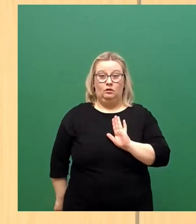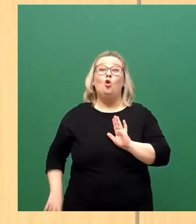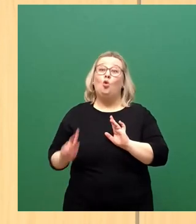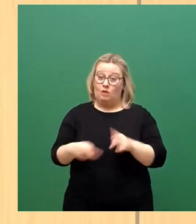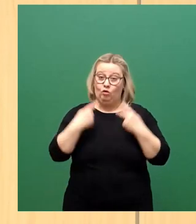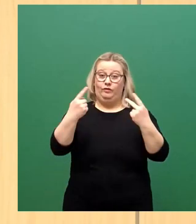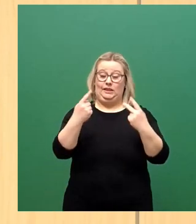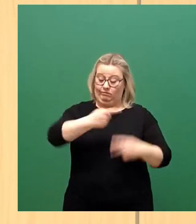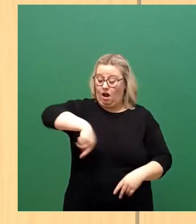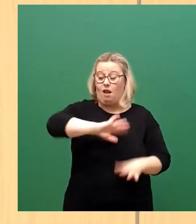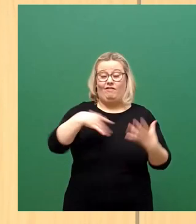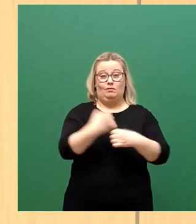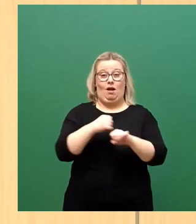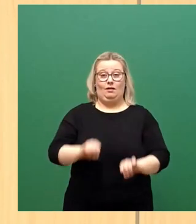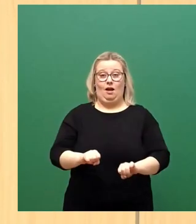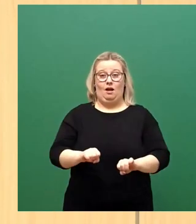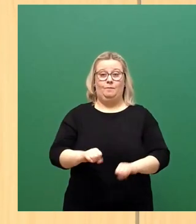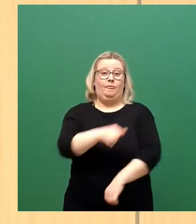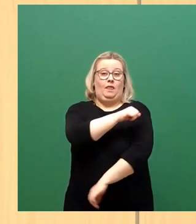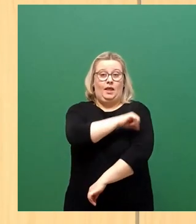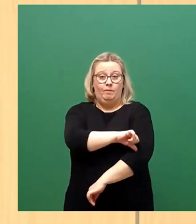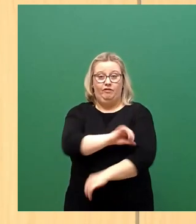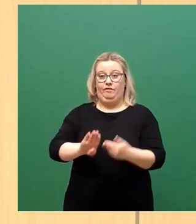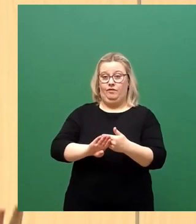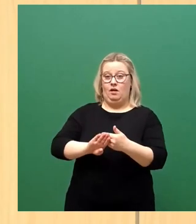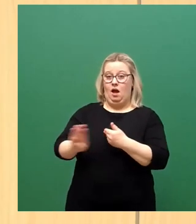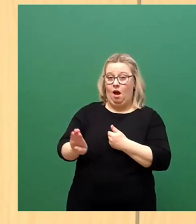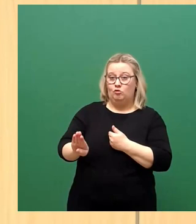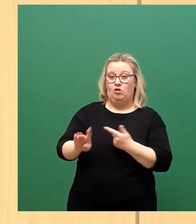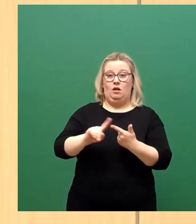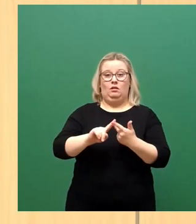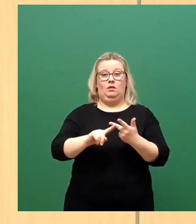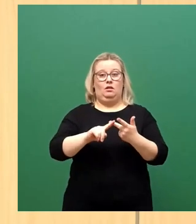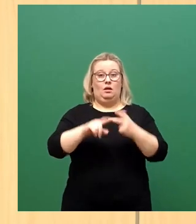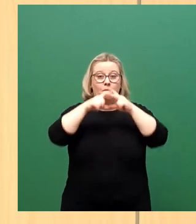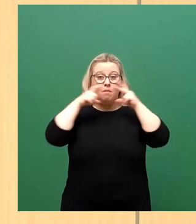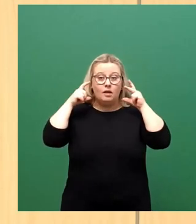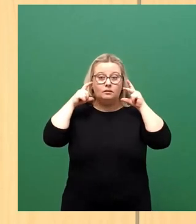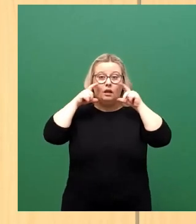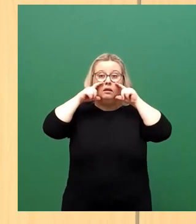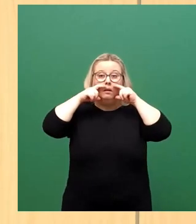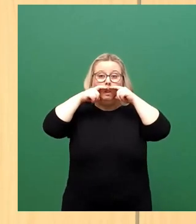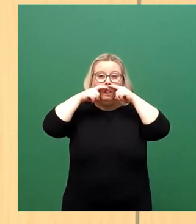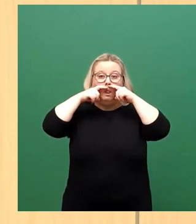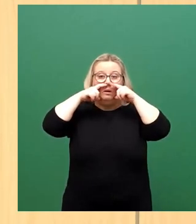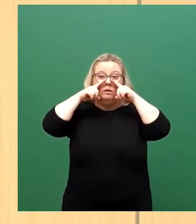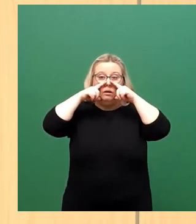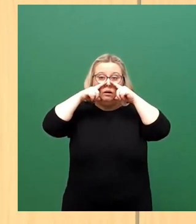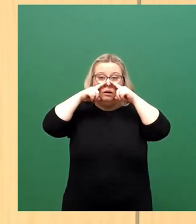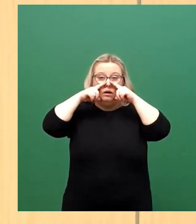etwas. Impfen, Abstand halten, Maske tragen, und zwar über Mund und Nase und die Kontakte reduzieren.